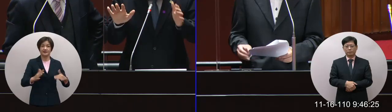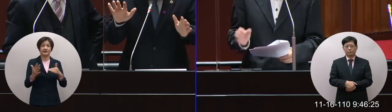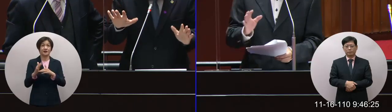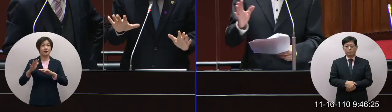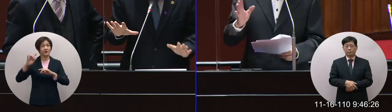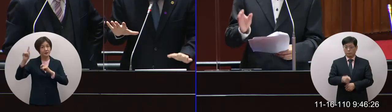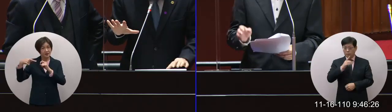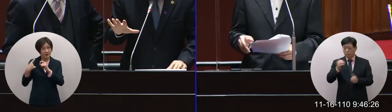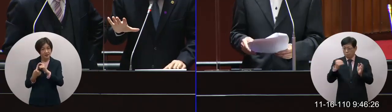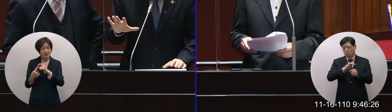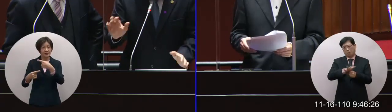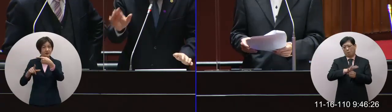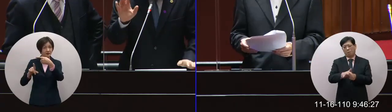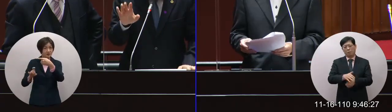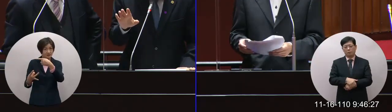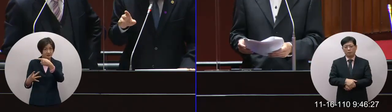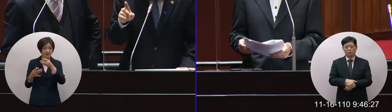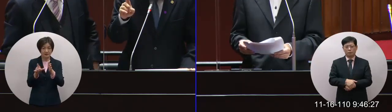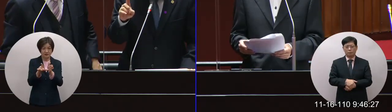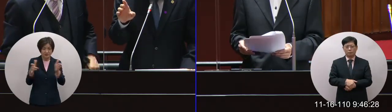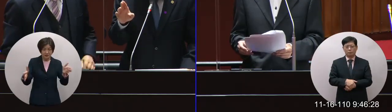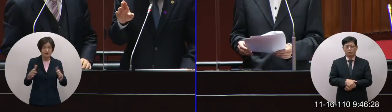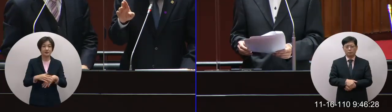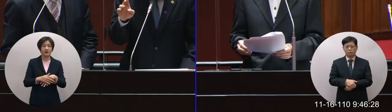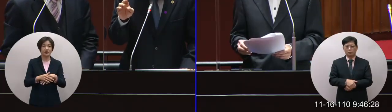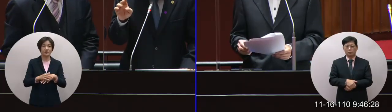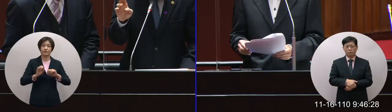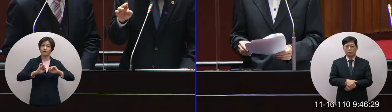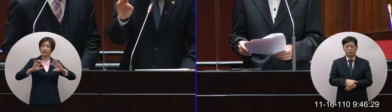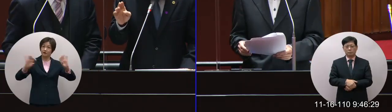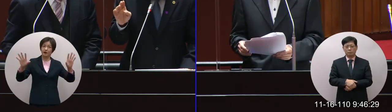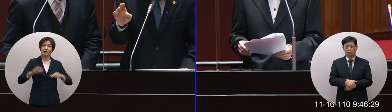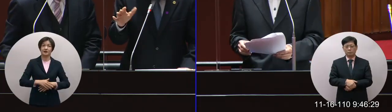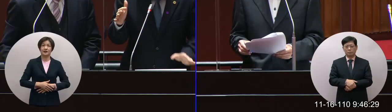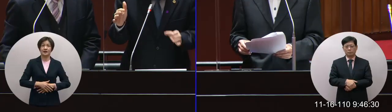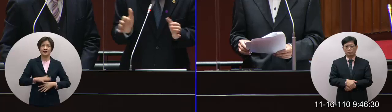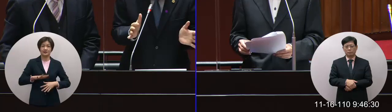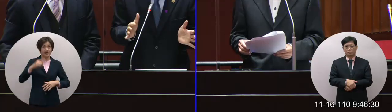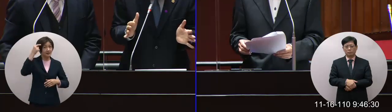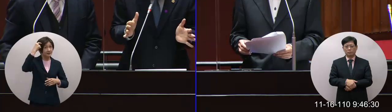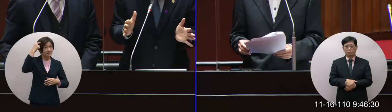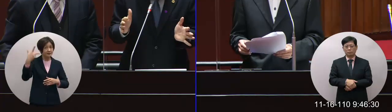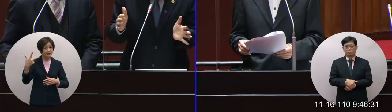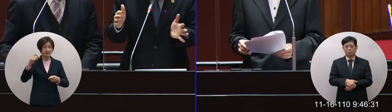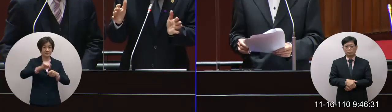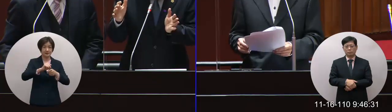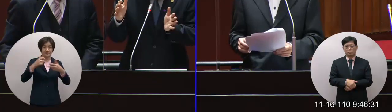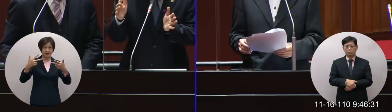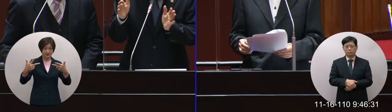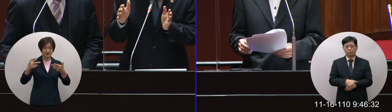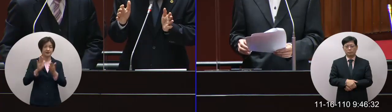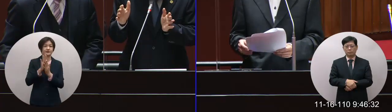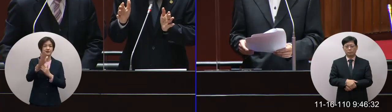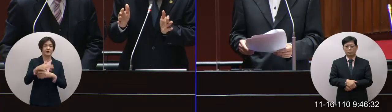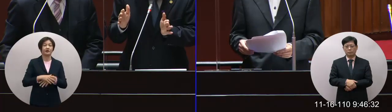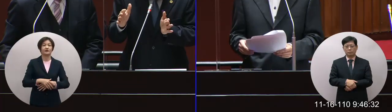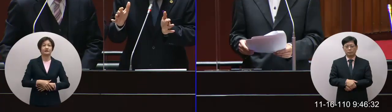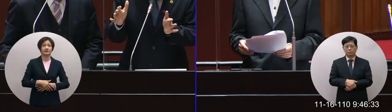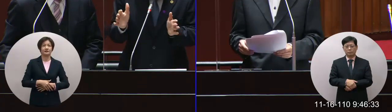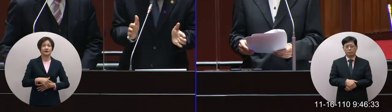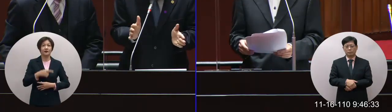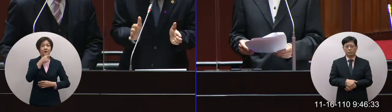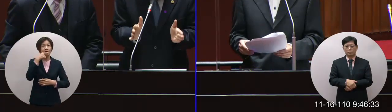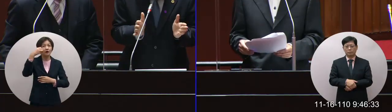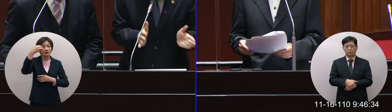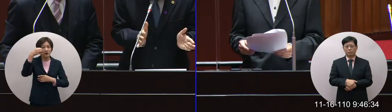旅館那那麼快客滿了對但是最近就是七加七以後會釋出一批所以我們現在裡面有些